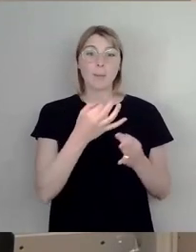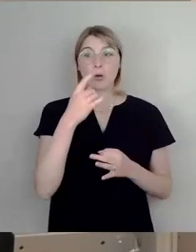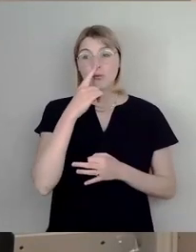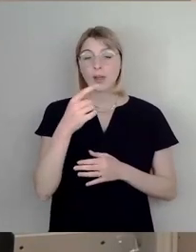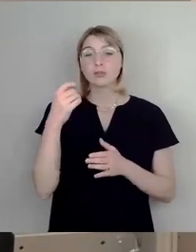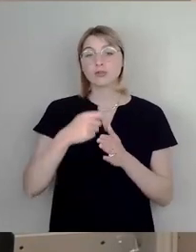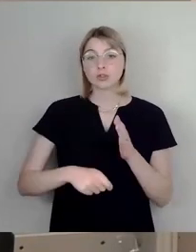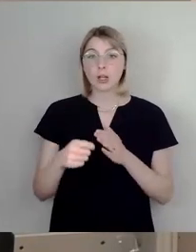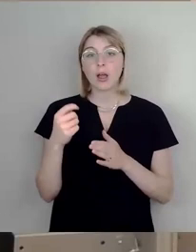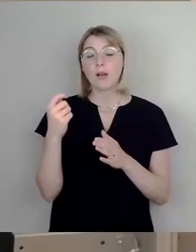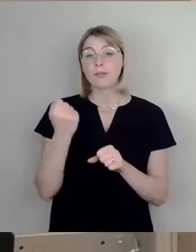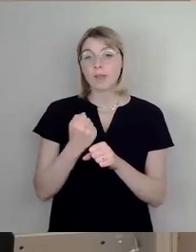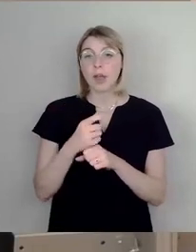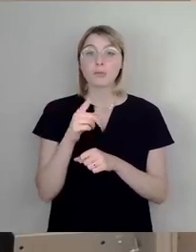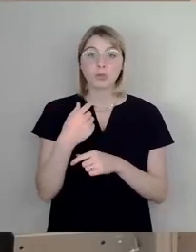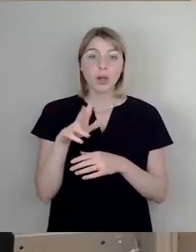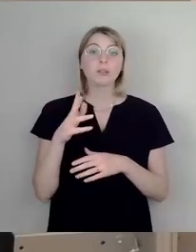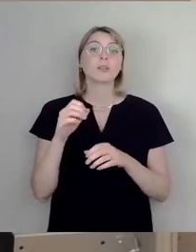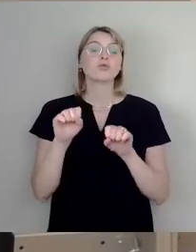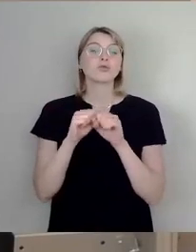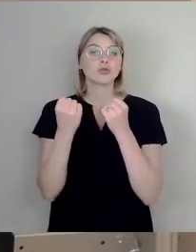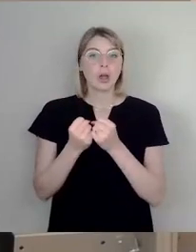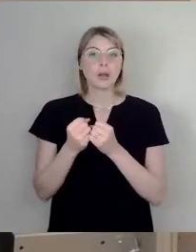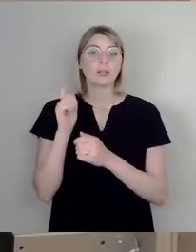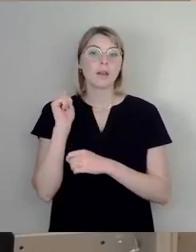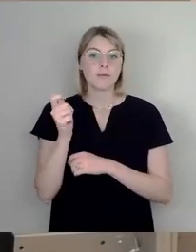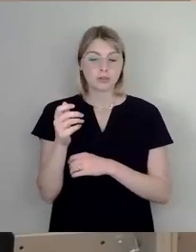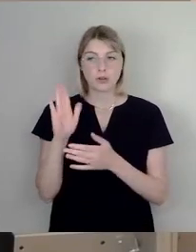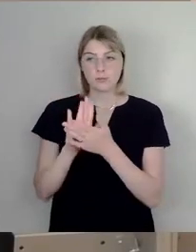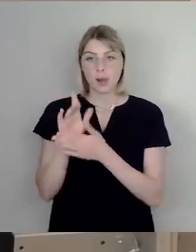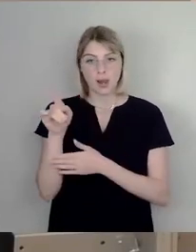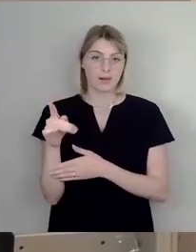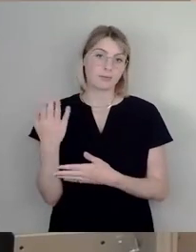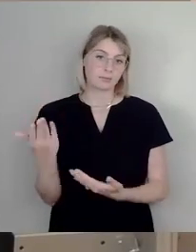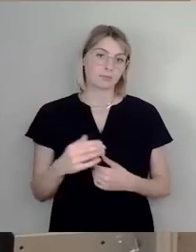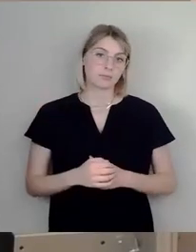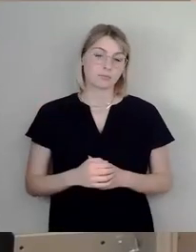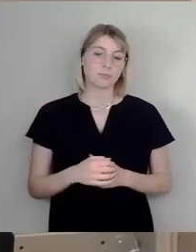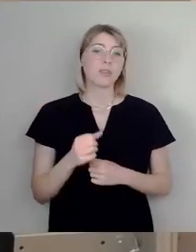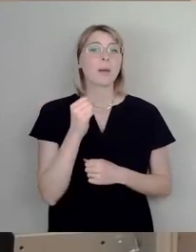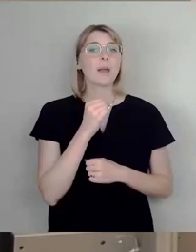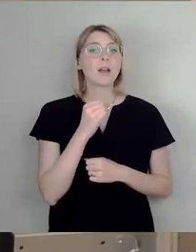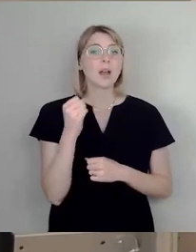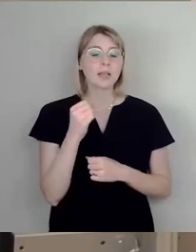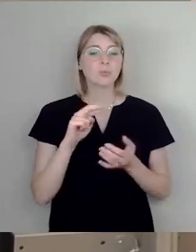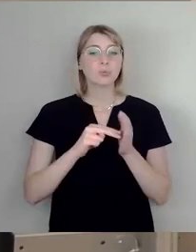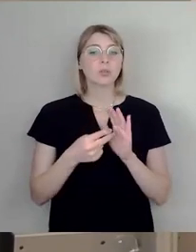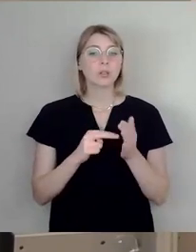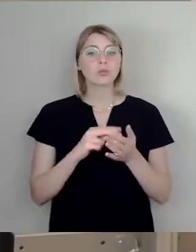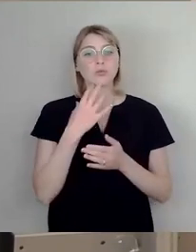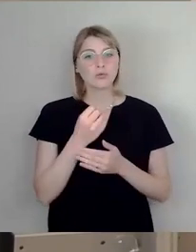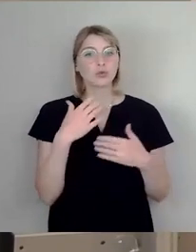den Staatsanwaltschaften und den Gerichten überlassen. Und rechtspolitisch, da will ich das aber einfach mal stehen lassen,